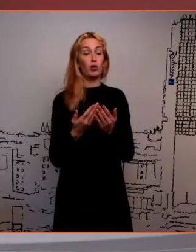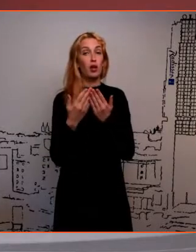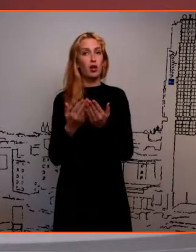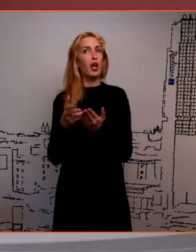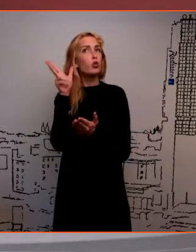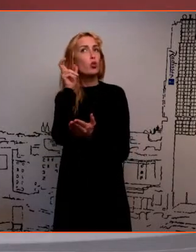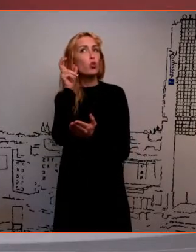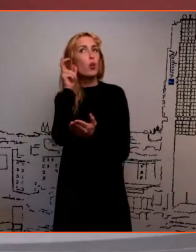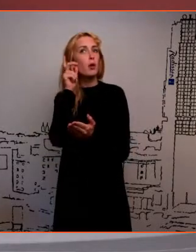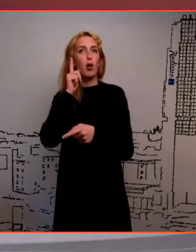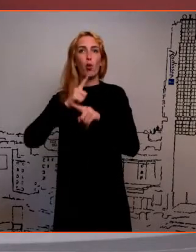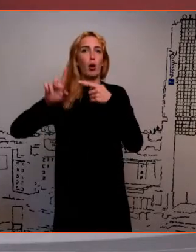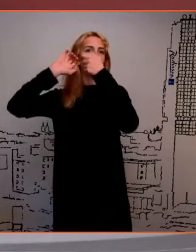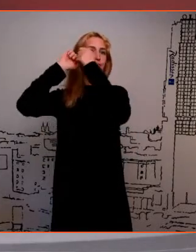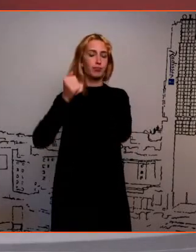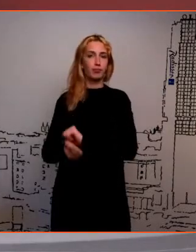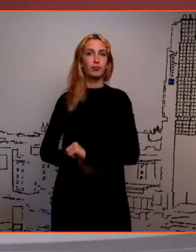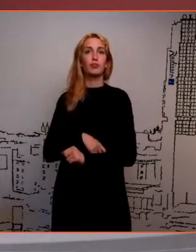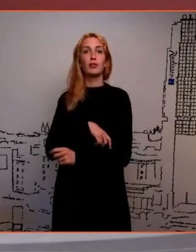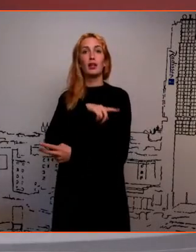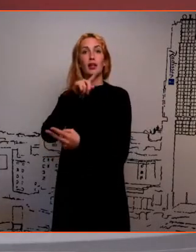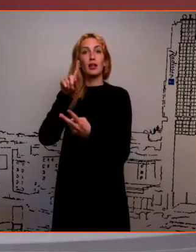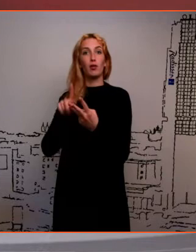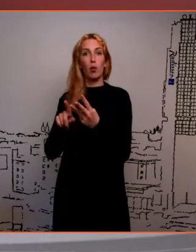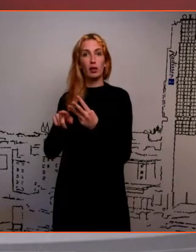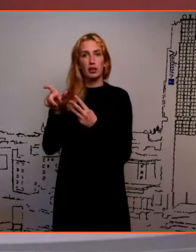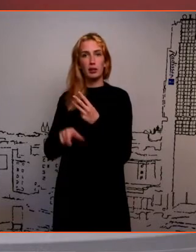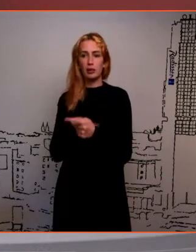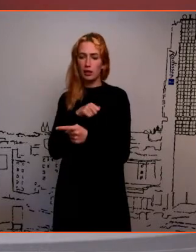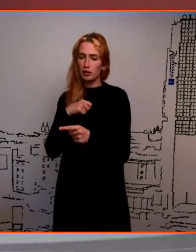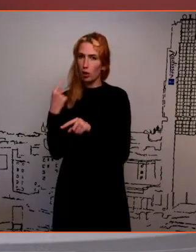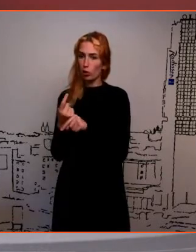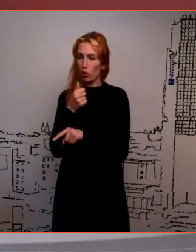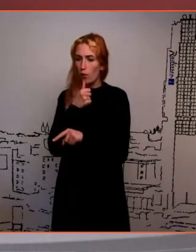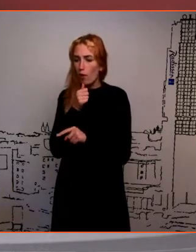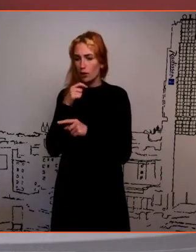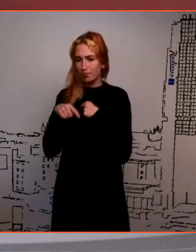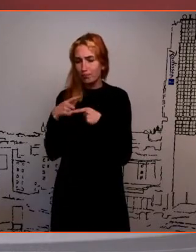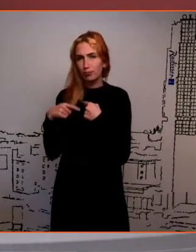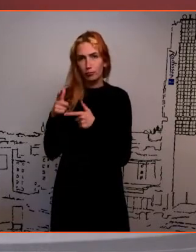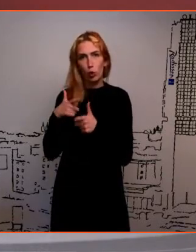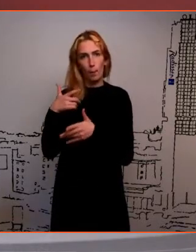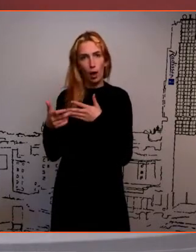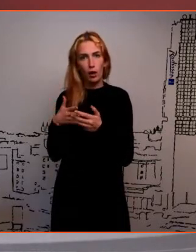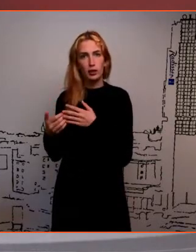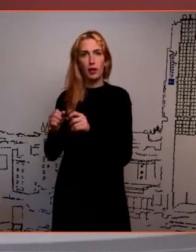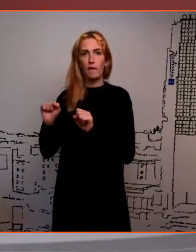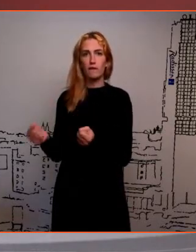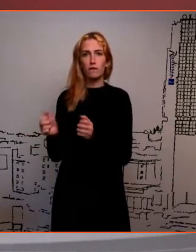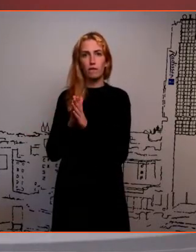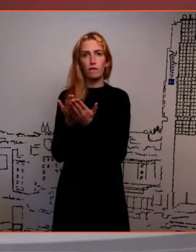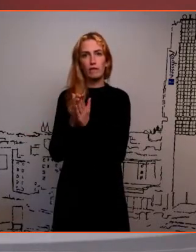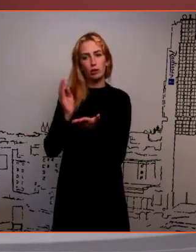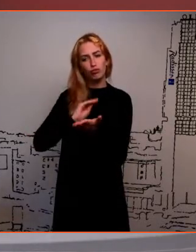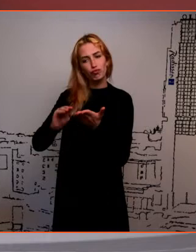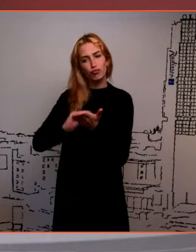tal jääb kohe paha. Teine on see nüüd kinesteetile, ta teeb selle läbi ühe korra, kirjutab võib-olla oppis vihikusse kogu